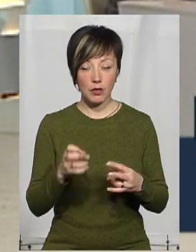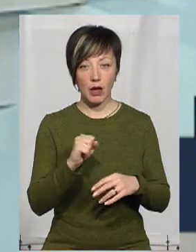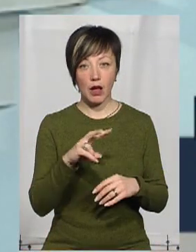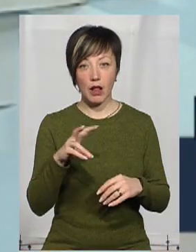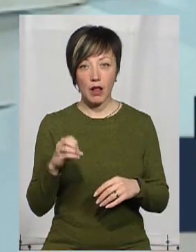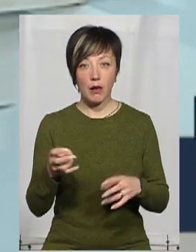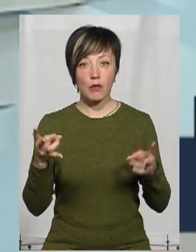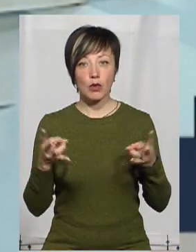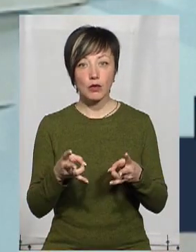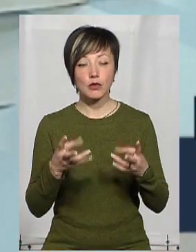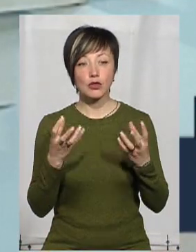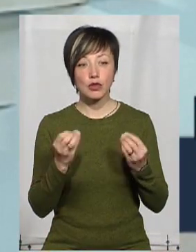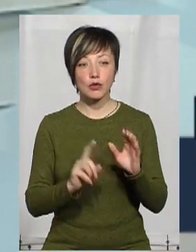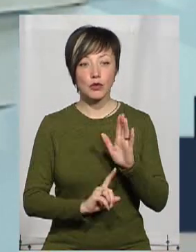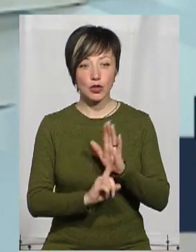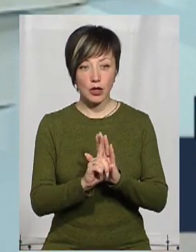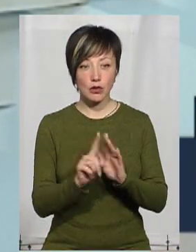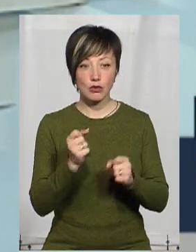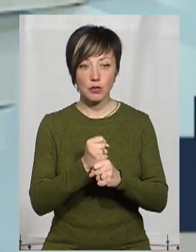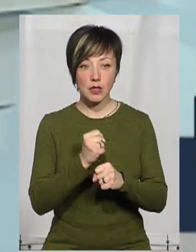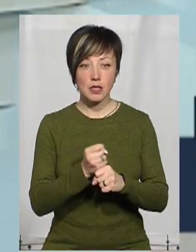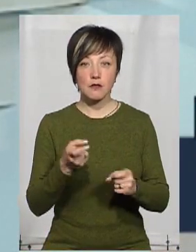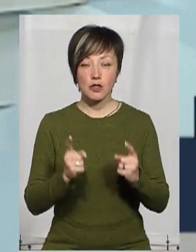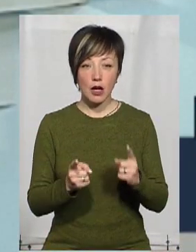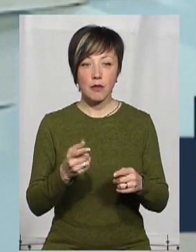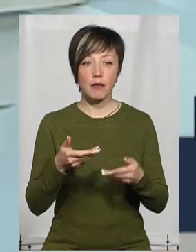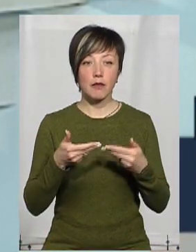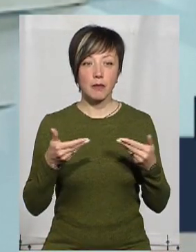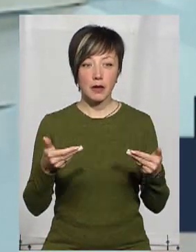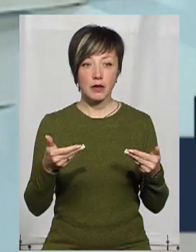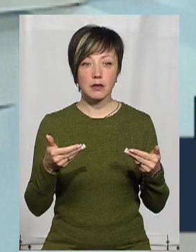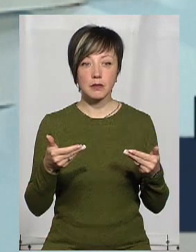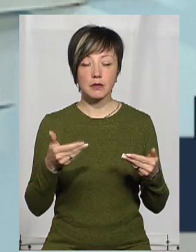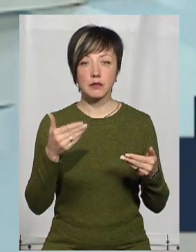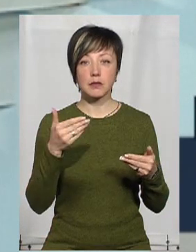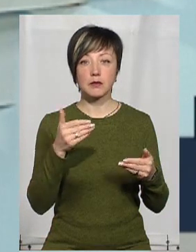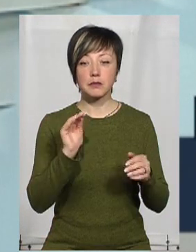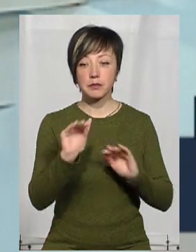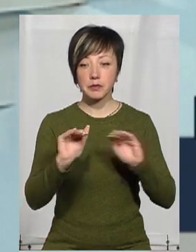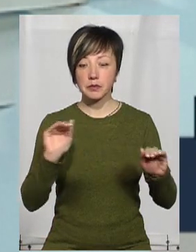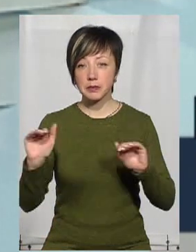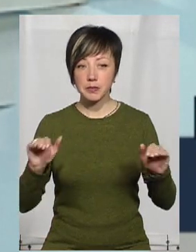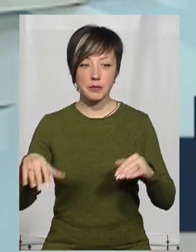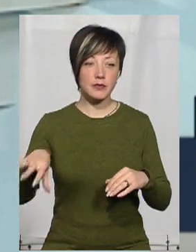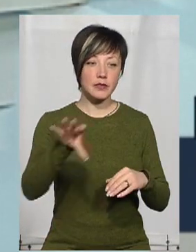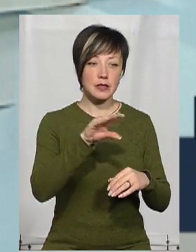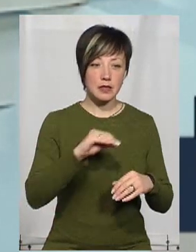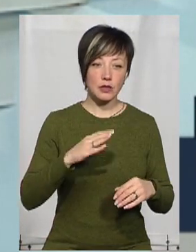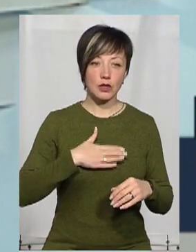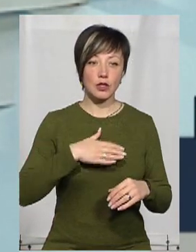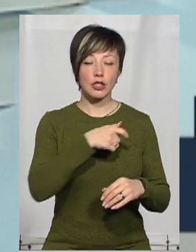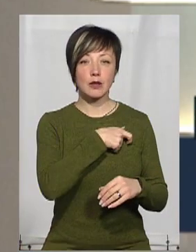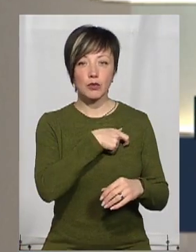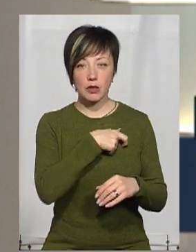потрібно щось починати, щось робити. Звичайно, ми натискаємо на куди тільки можна. І на наших